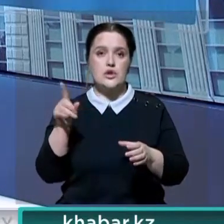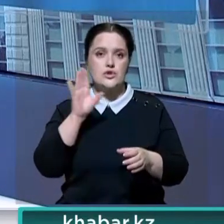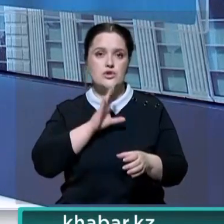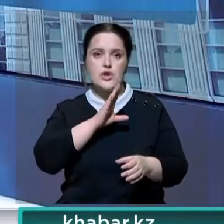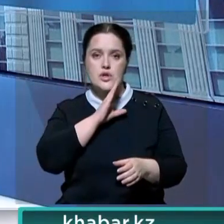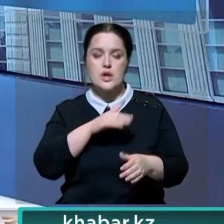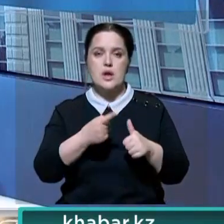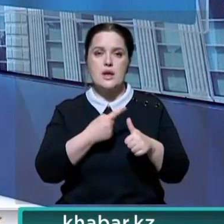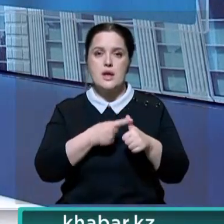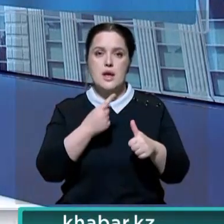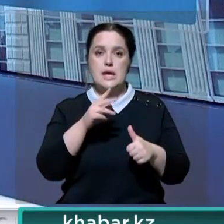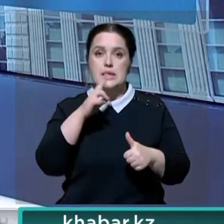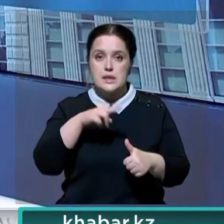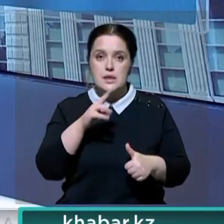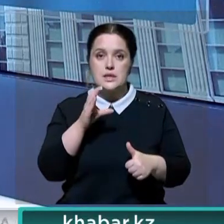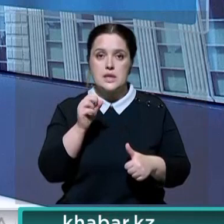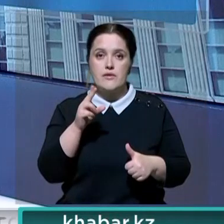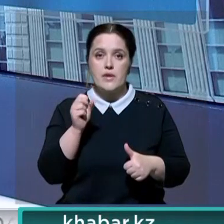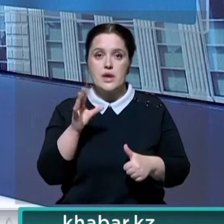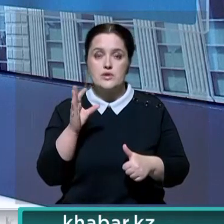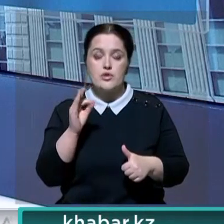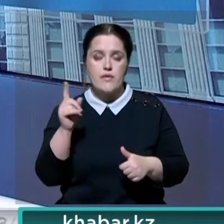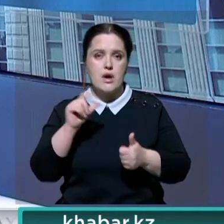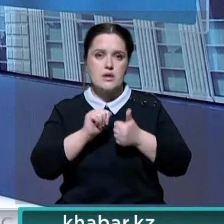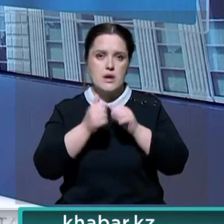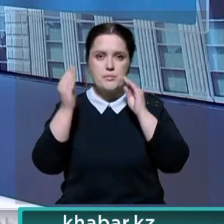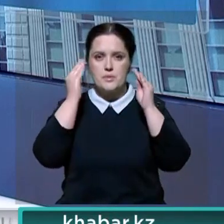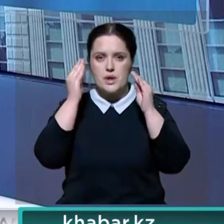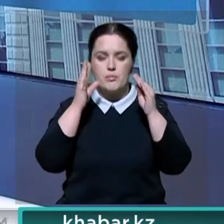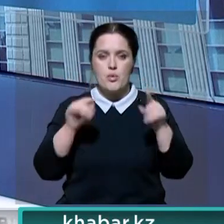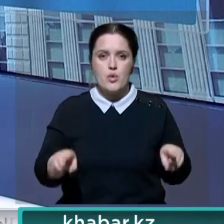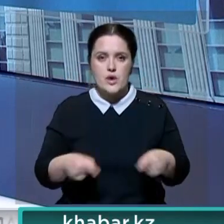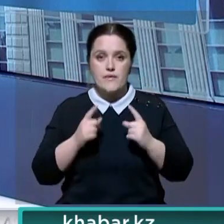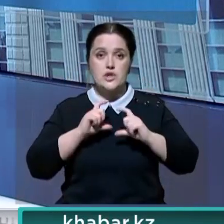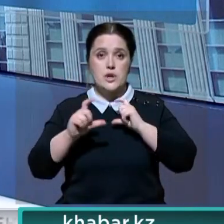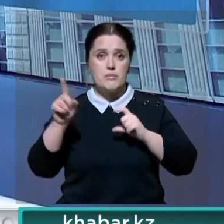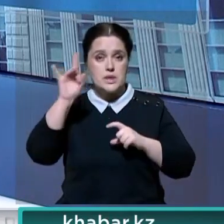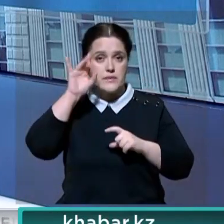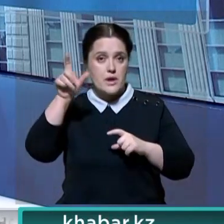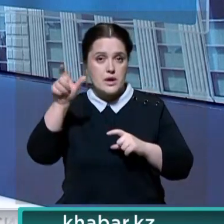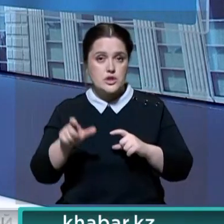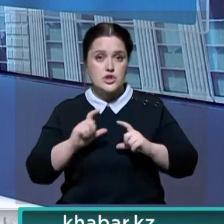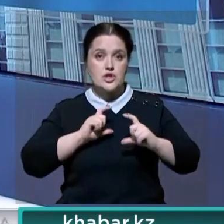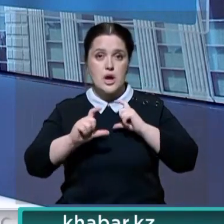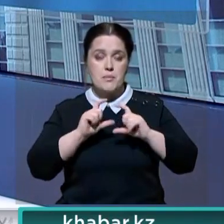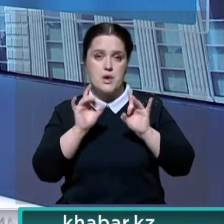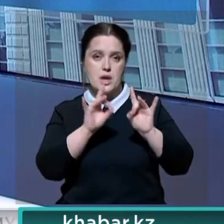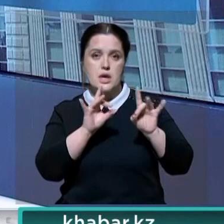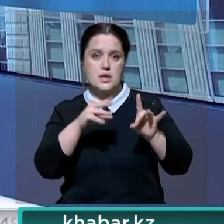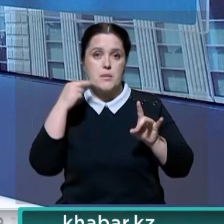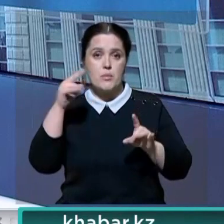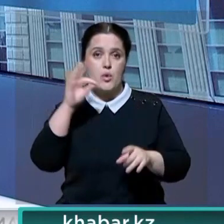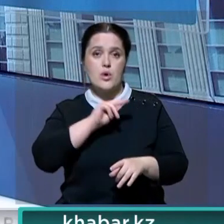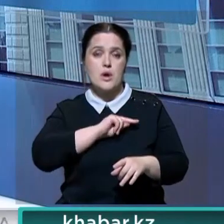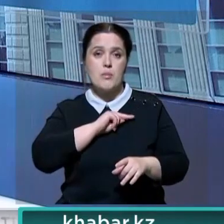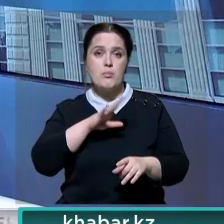Садуакасову. Они обменялись мнениями о развитии шахмат в стране. В частности, известная шахматистка рассказала президенту о проводимой работе